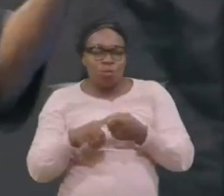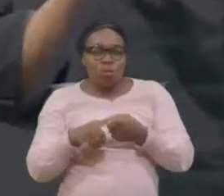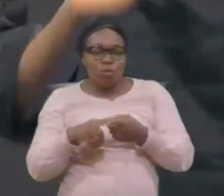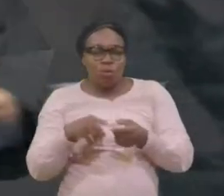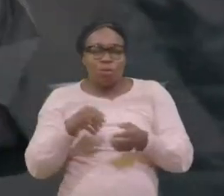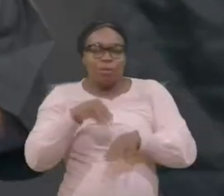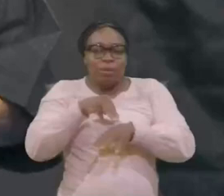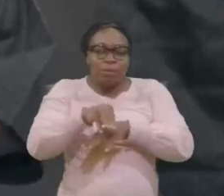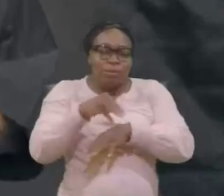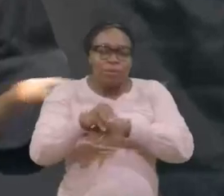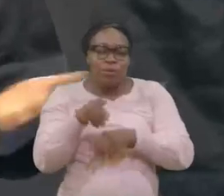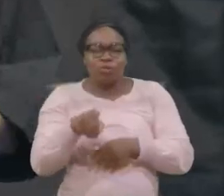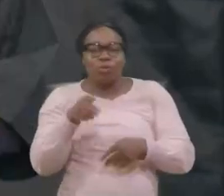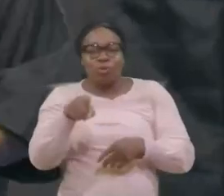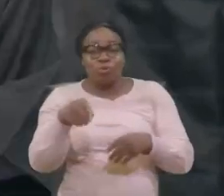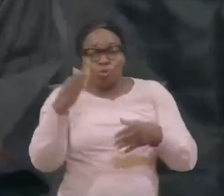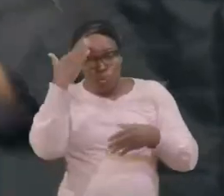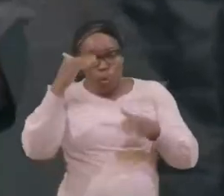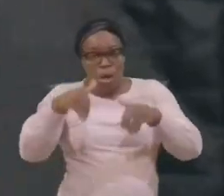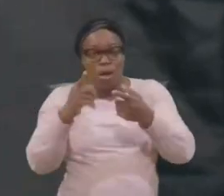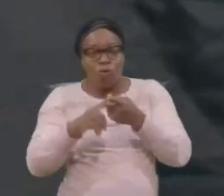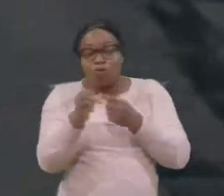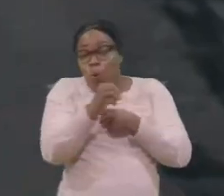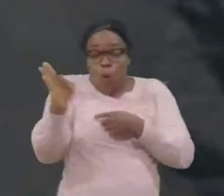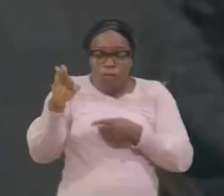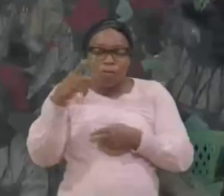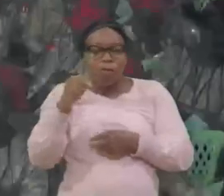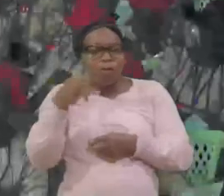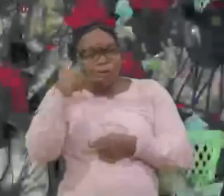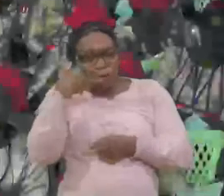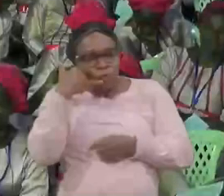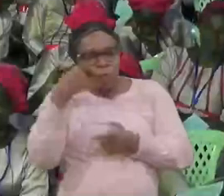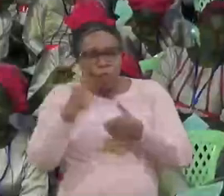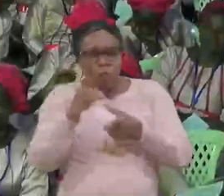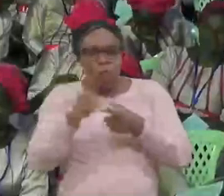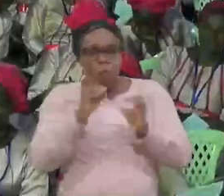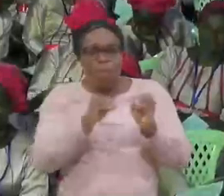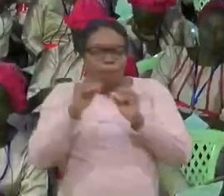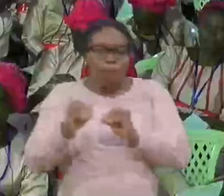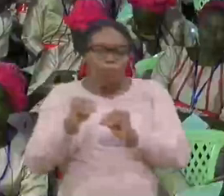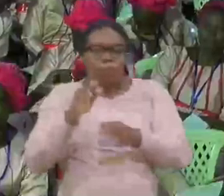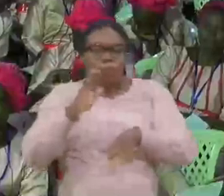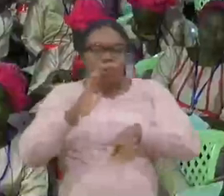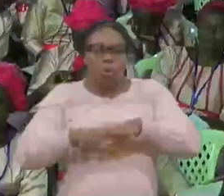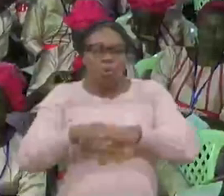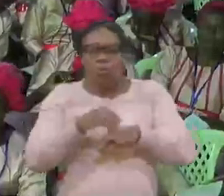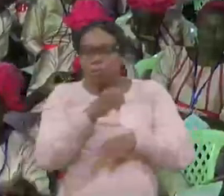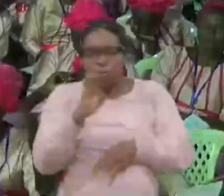tu peux éteindre pour que personne ne puisse t'atteindre le garçon est parti